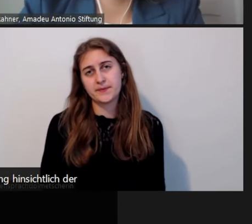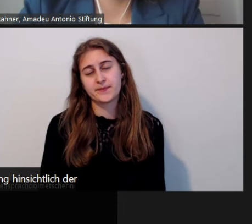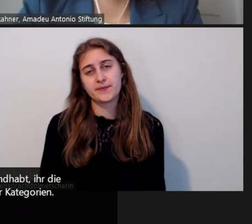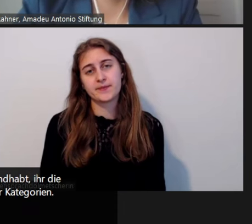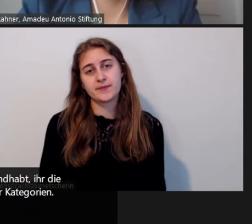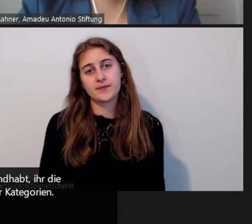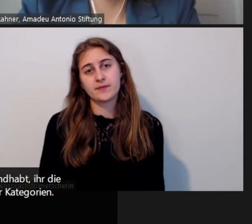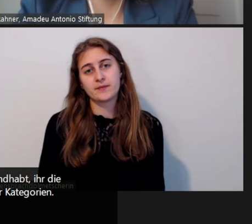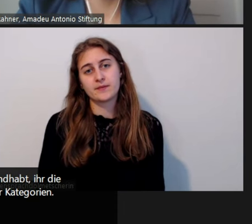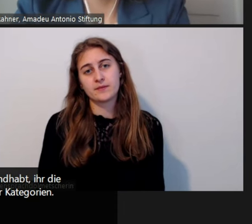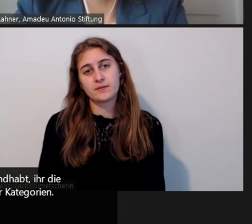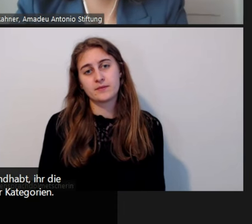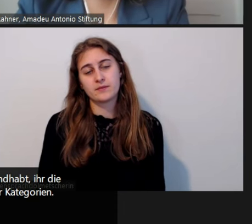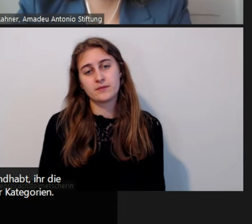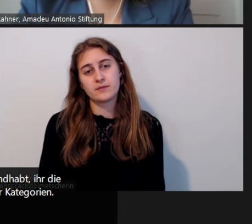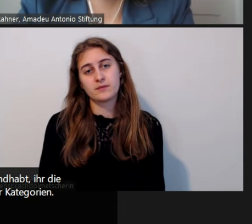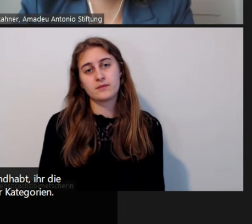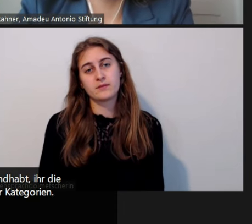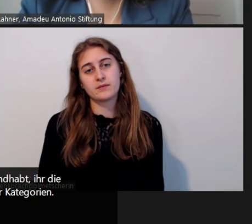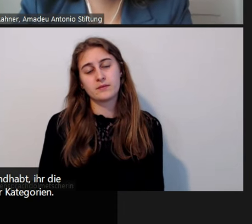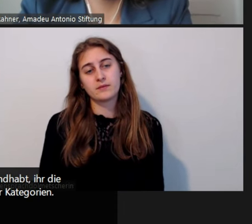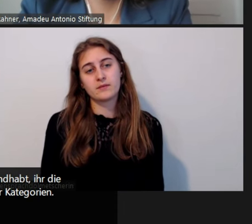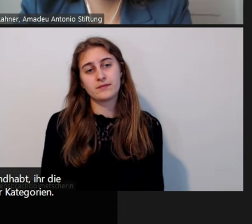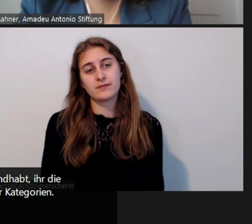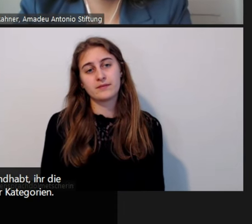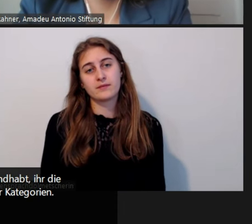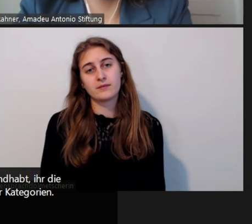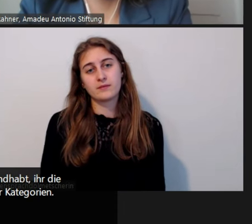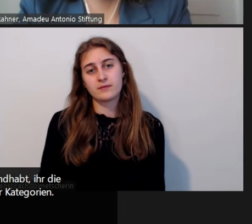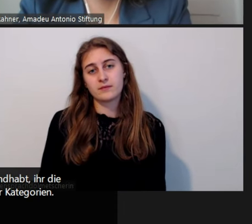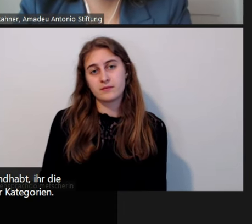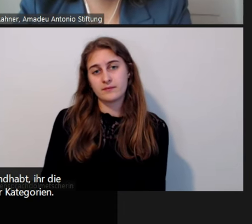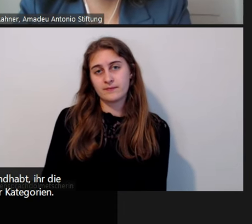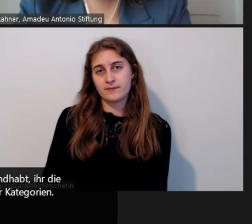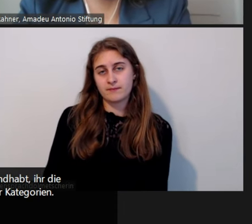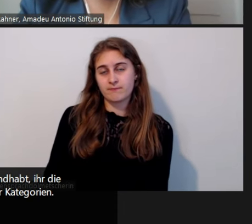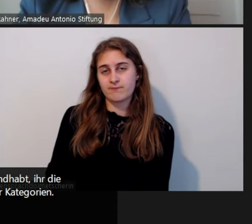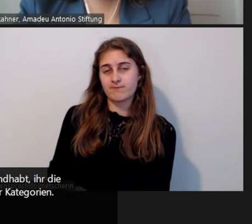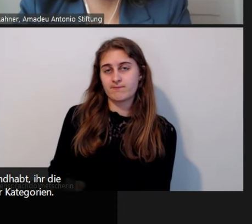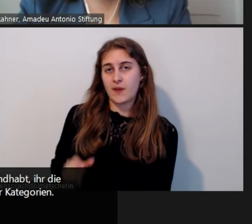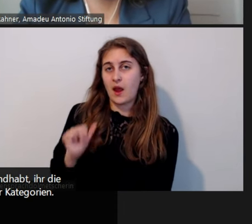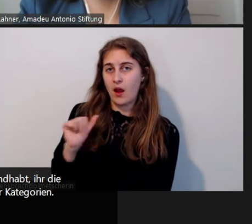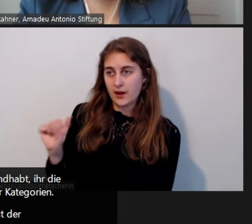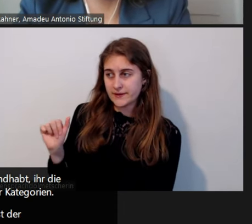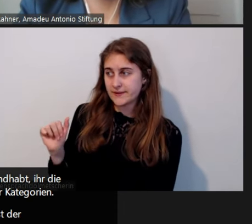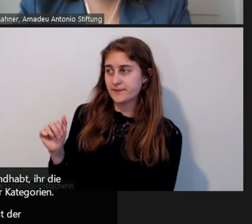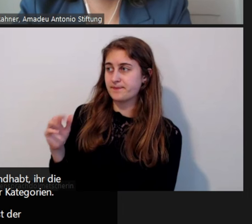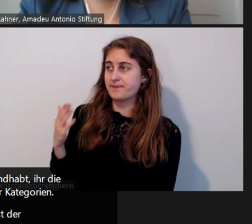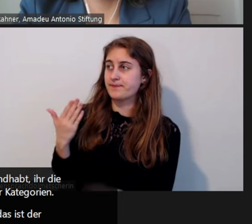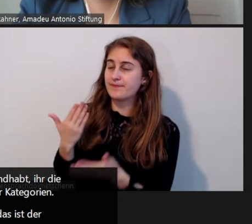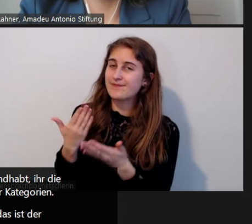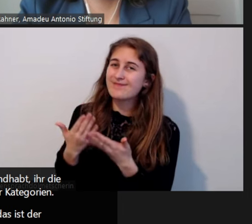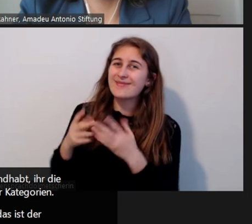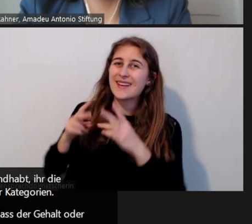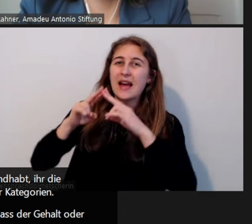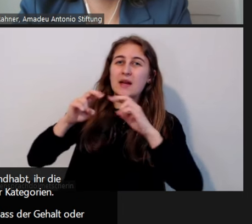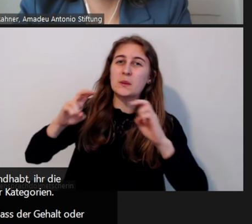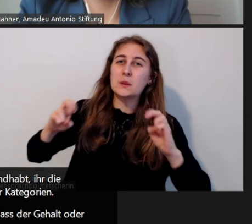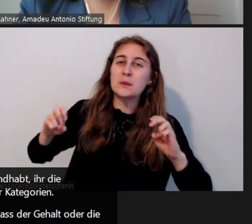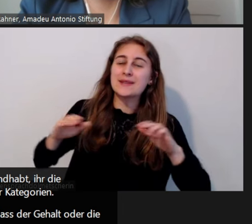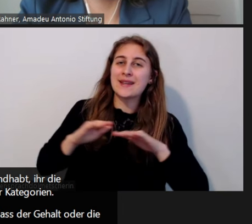Das ist eine Frage von der Analyseebene, also ist der Gehalt oder